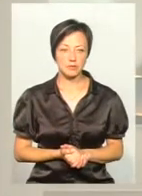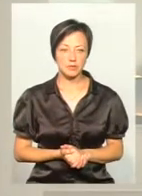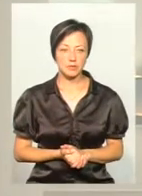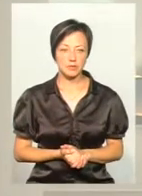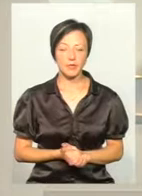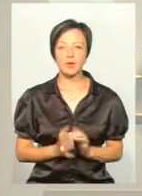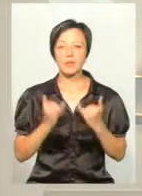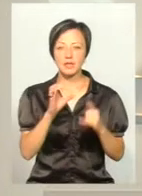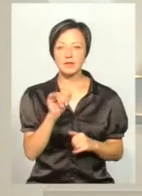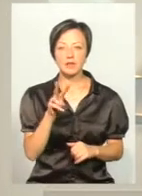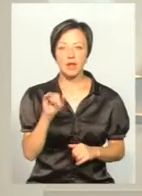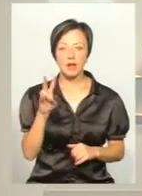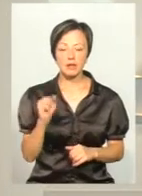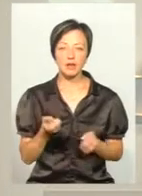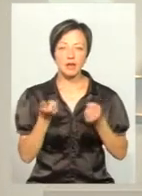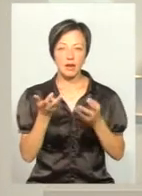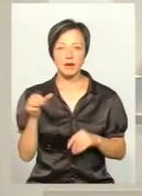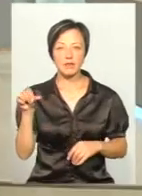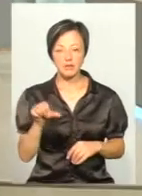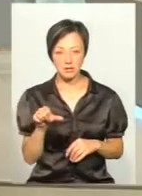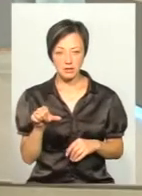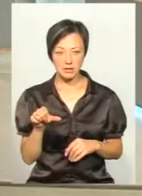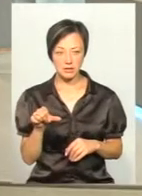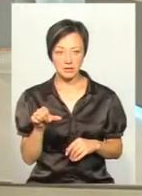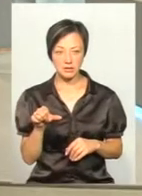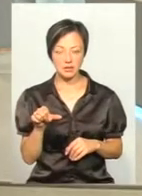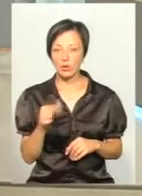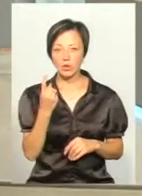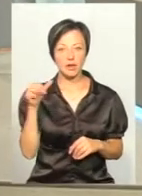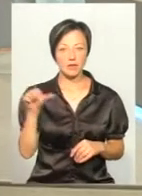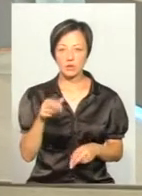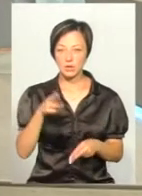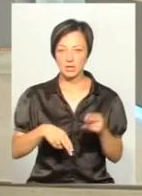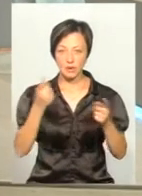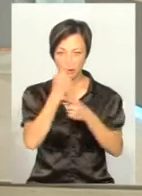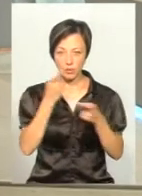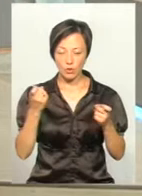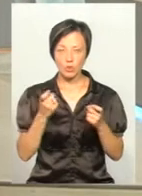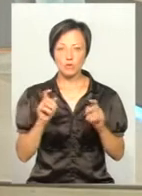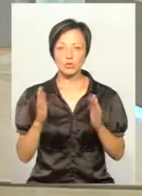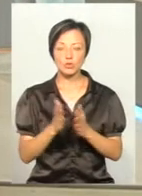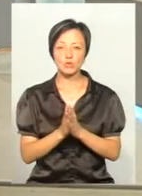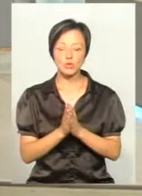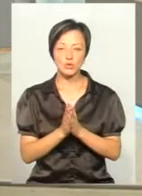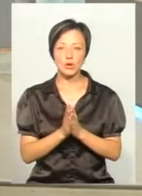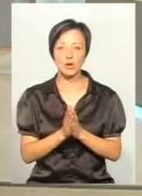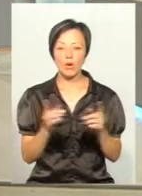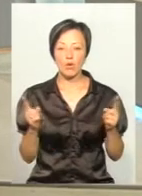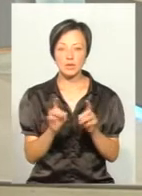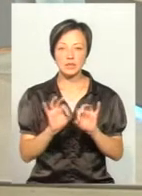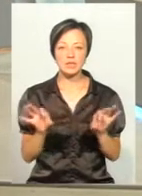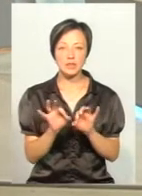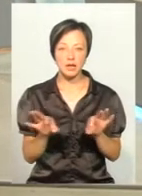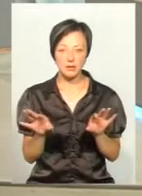Пані Світлана, у нас буквально ще є декілька, пані Лесю, буквально одна хвилина до кінця ефіру. Я дуже хочу, щоб ви коротко